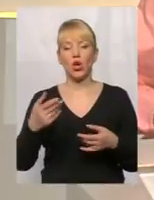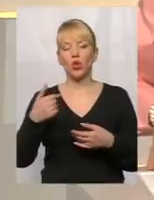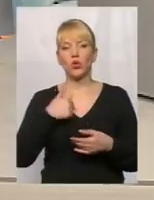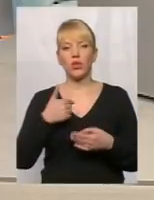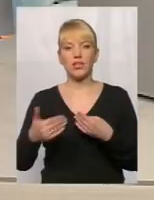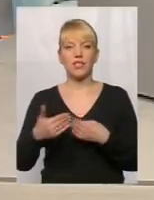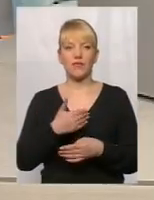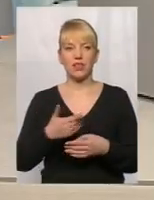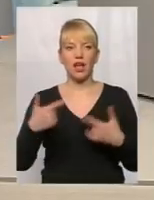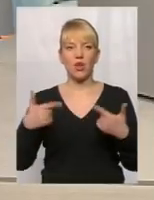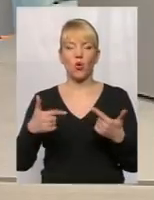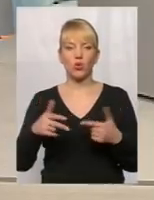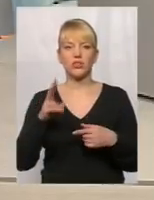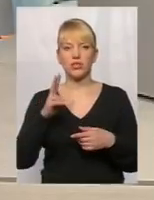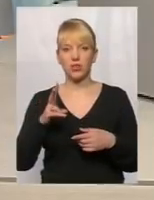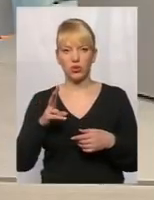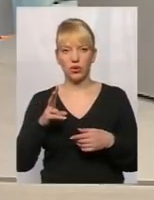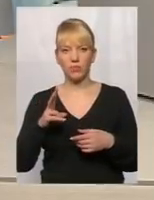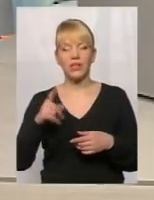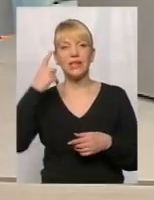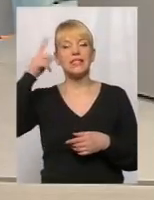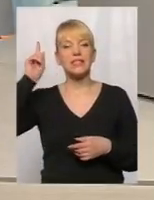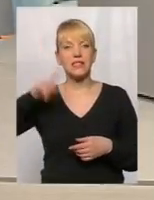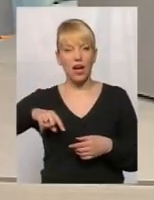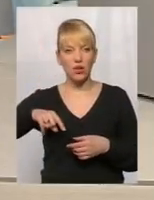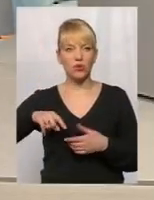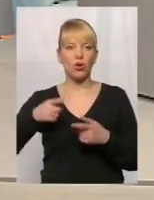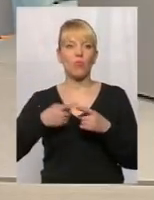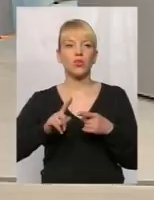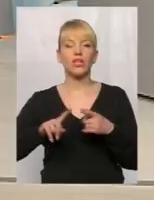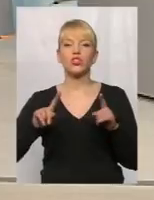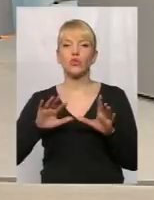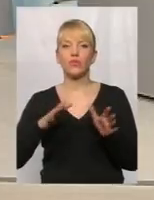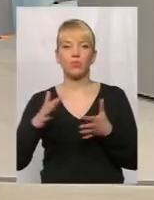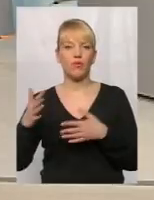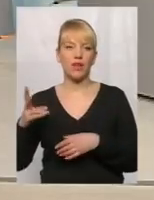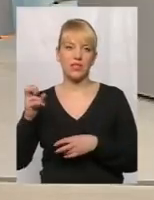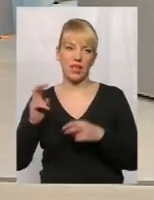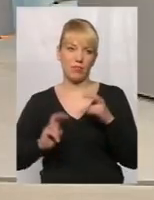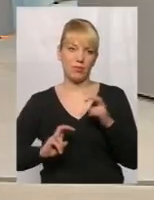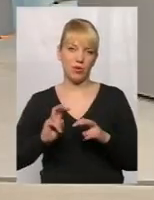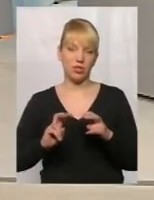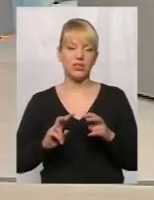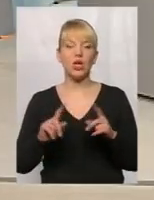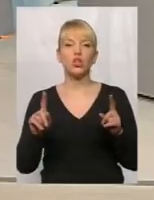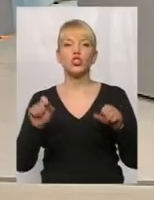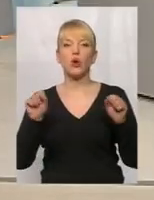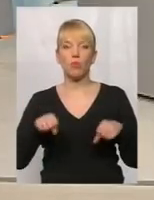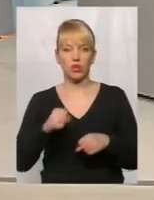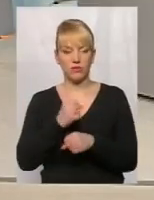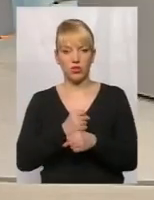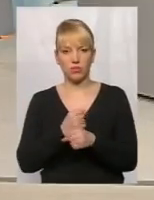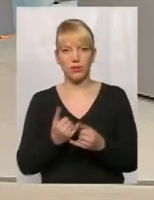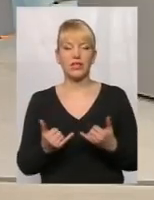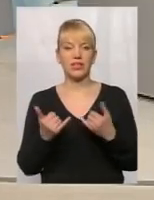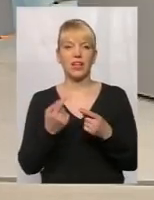завітали гості, які безпосередньо знають про те, що відбувається на підприємстві, і що можливо зробити для того,